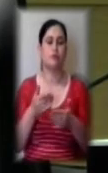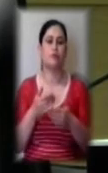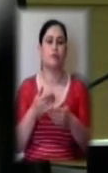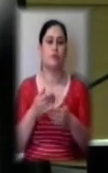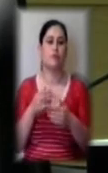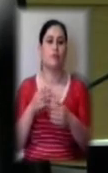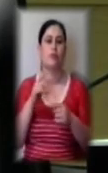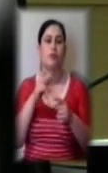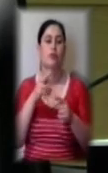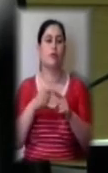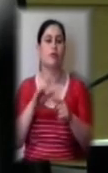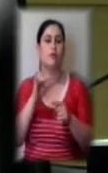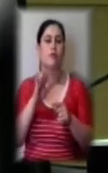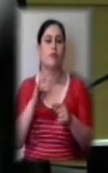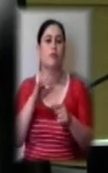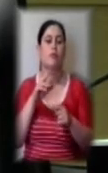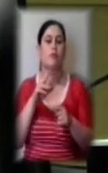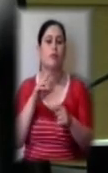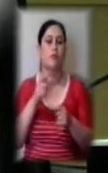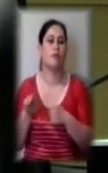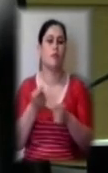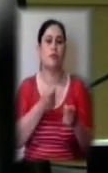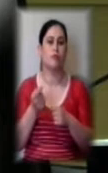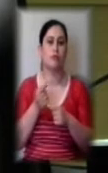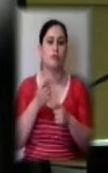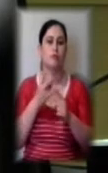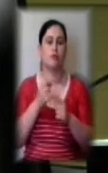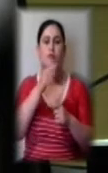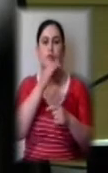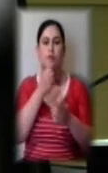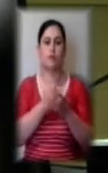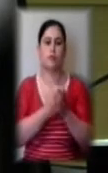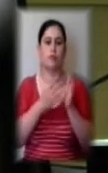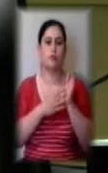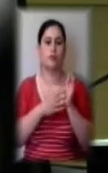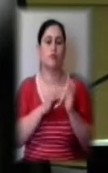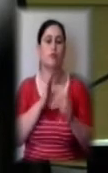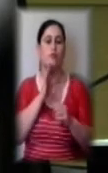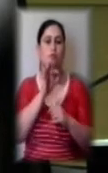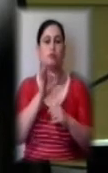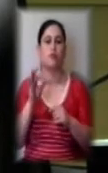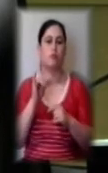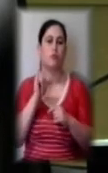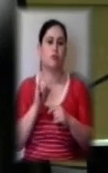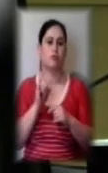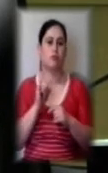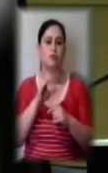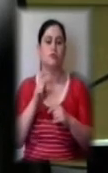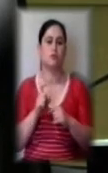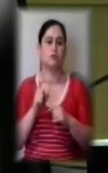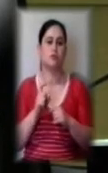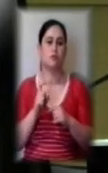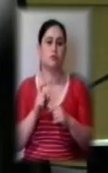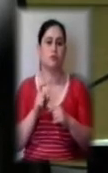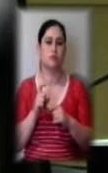пільгове перевезення на час до 9-ї години ранку і з